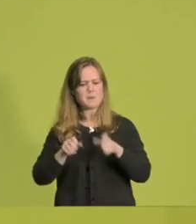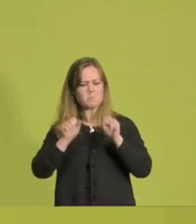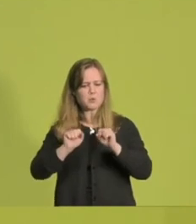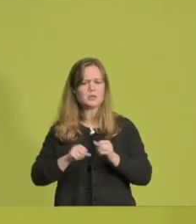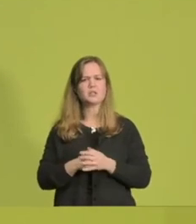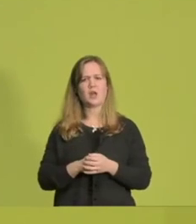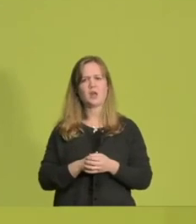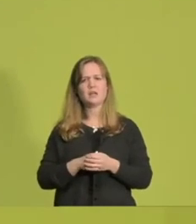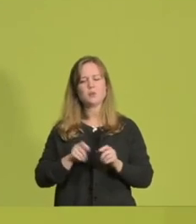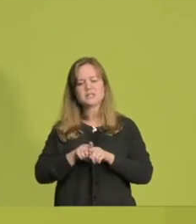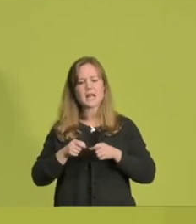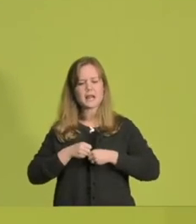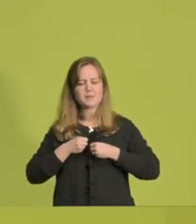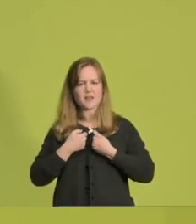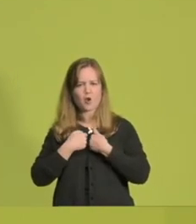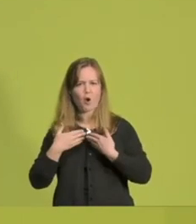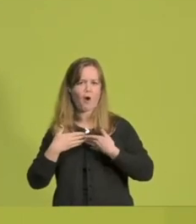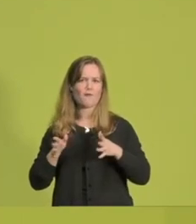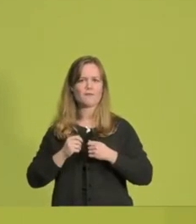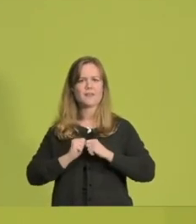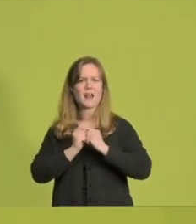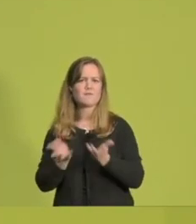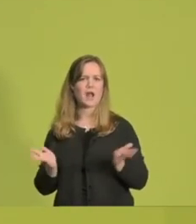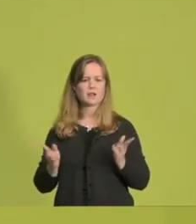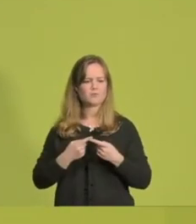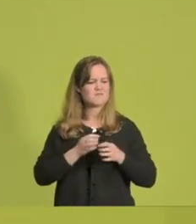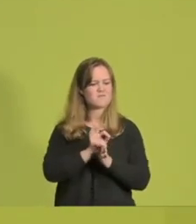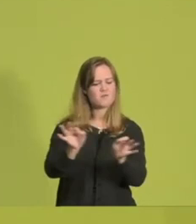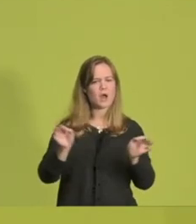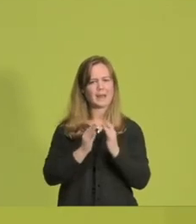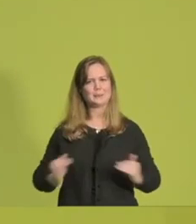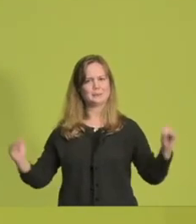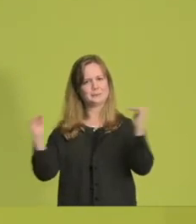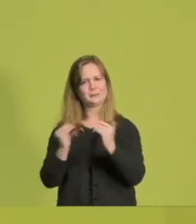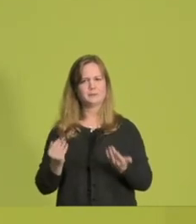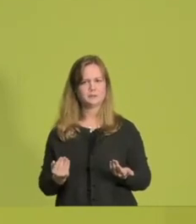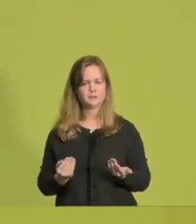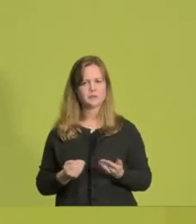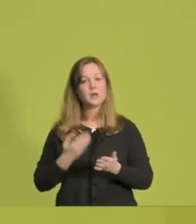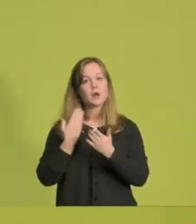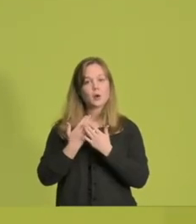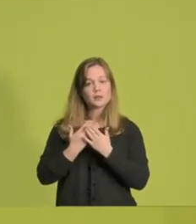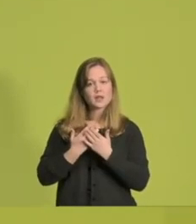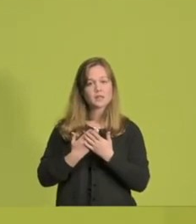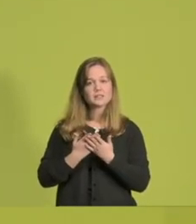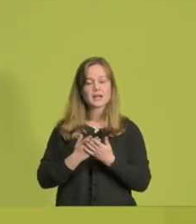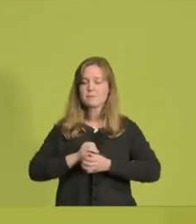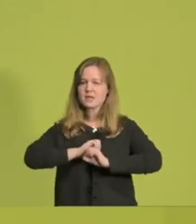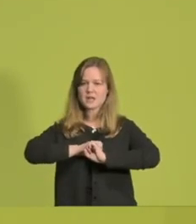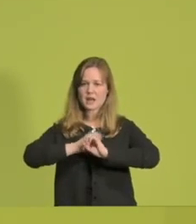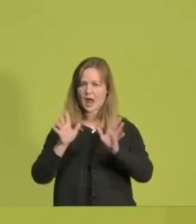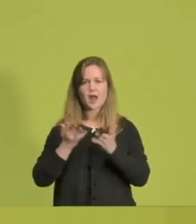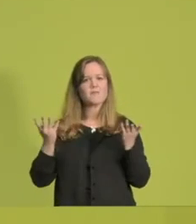Entfaltung schaffen wie für alle Menschen in unseren Städten auch. Und deswegen, liebe Freundinnen und Freunde, sage ich an dieser Stelle sehr klar,